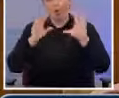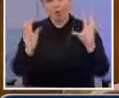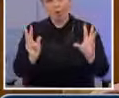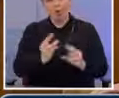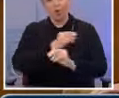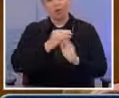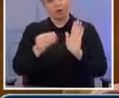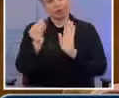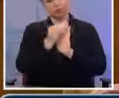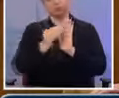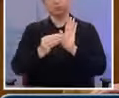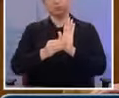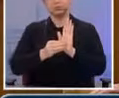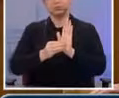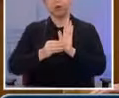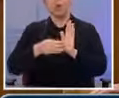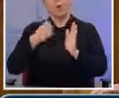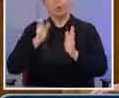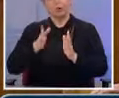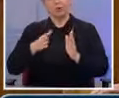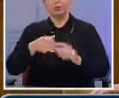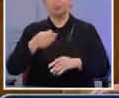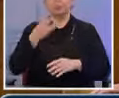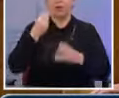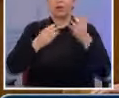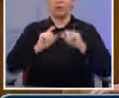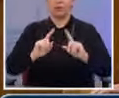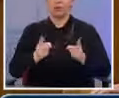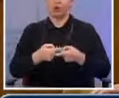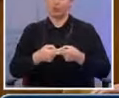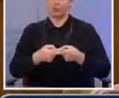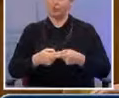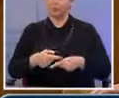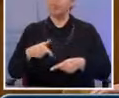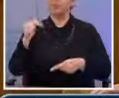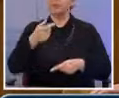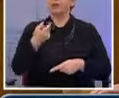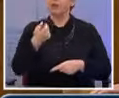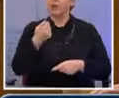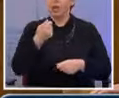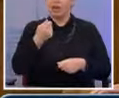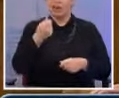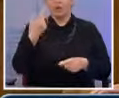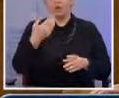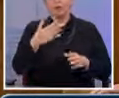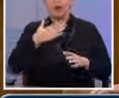Η επιστροφή της οικονομίας σε θετικούς ρυθμούς ανάπτυξης θα έχει και άμεση